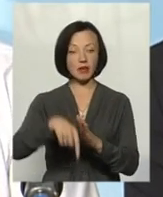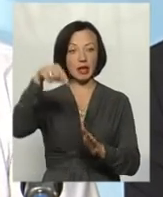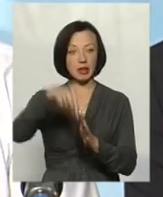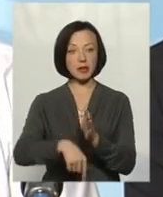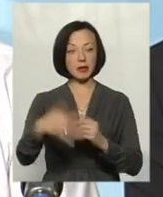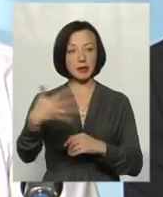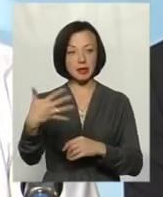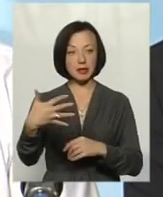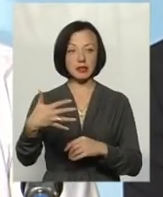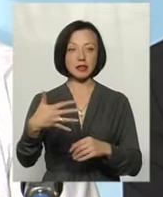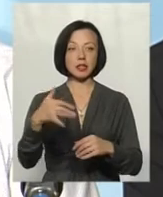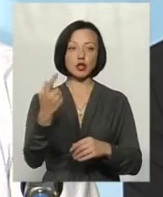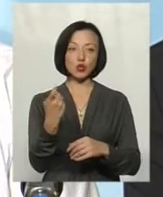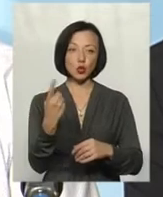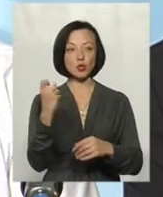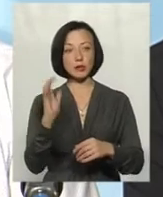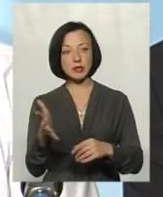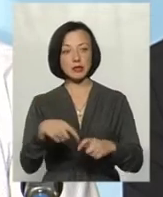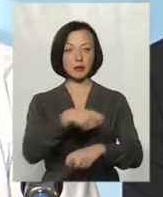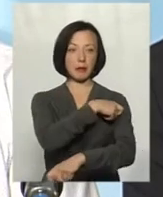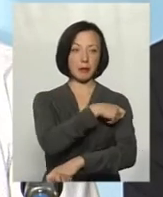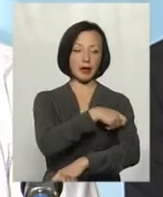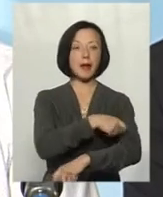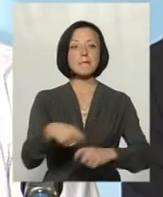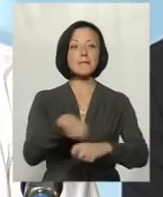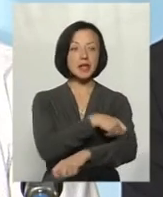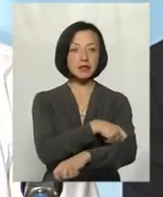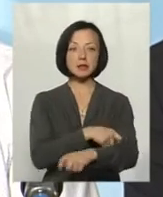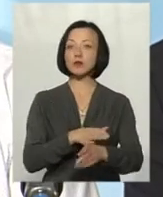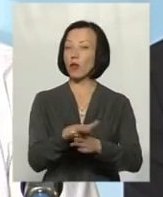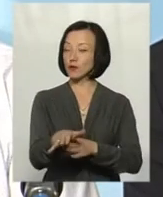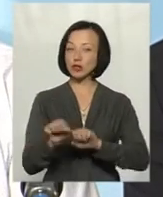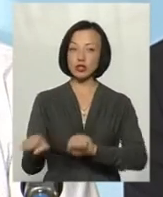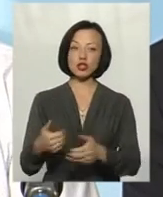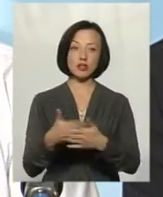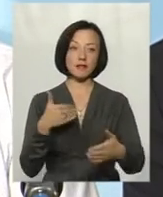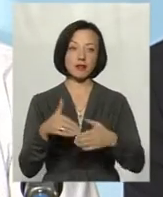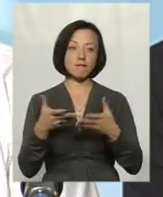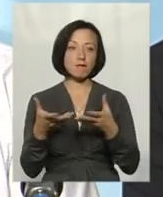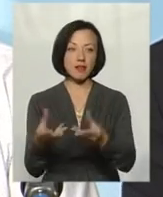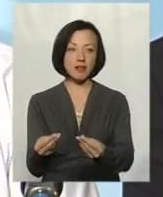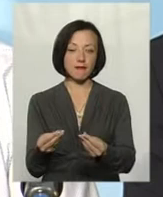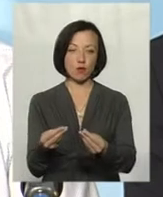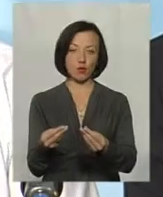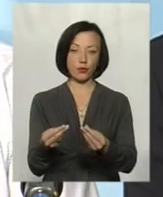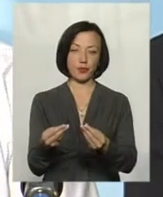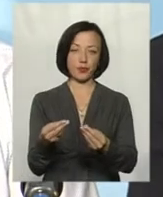від 50, там і 100, і 150 метрів, абсолютно захищена від впливу зовнішнього середовища.